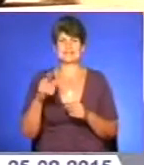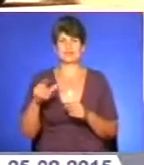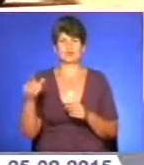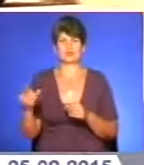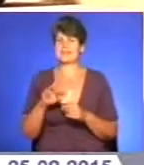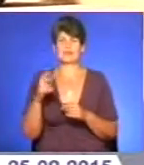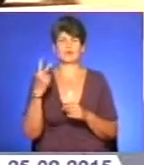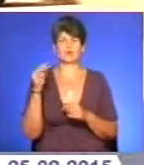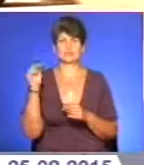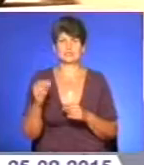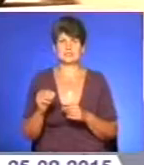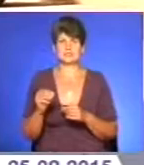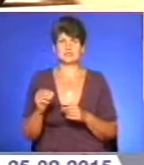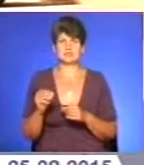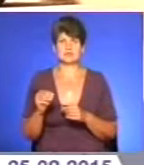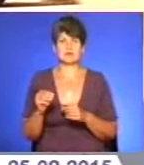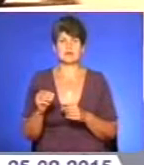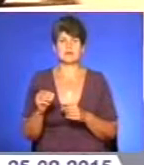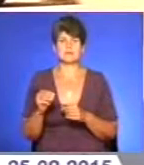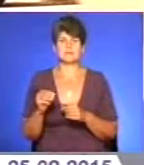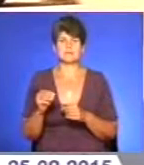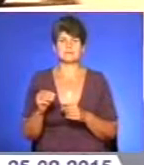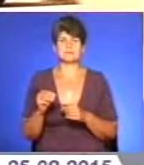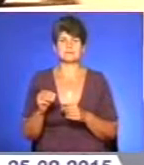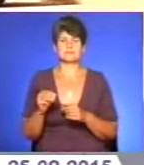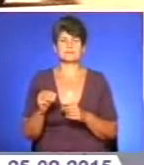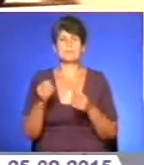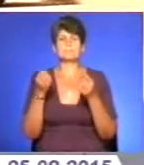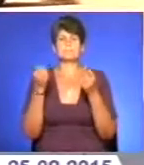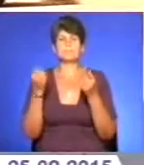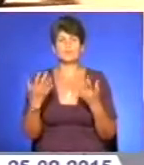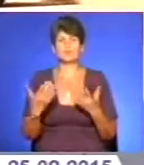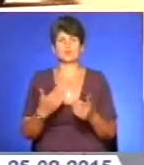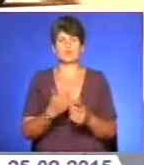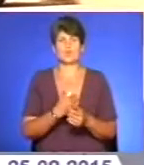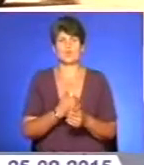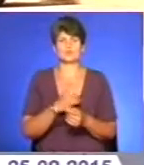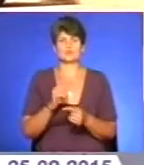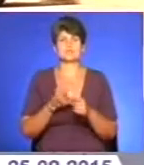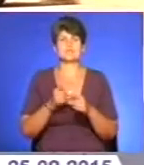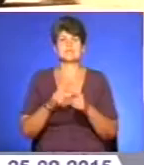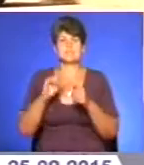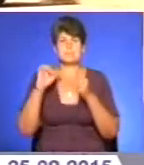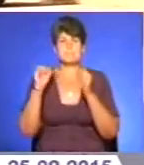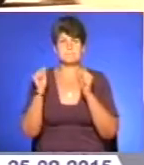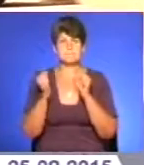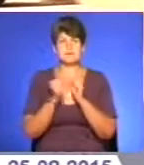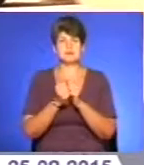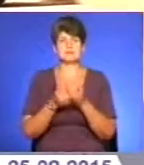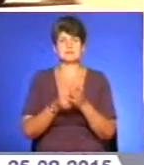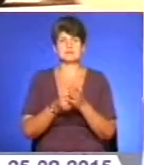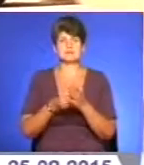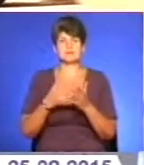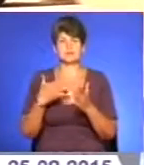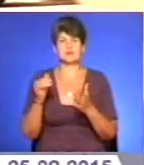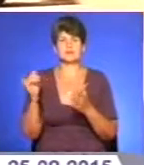двох тисяч, навіть, якщо будемо говорити по правді. І просто хочеться, щоб дана пам'ять цінувалася, щоб